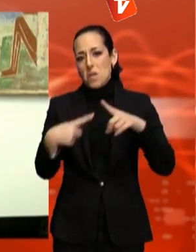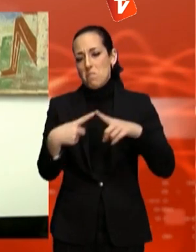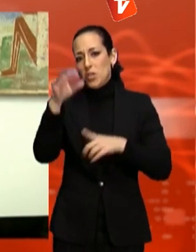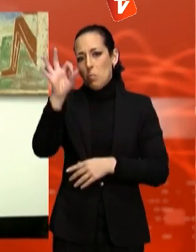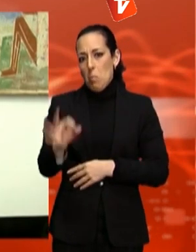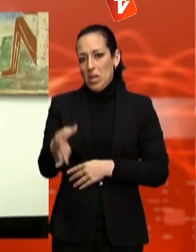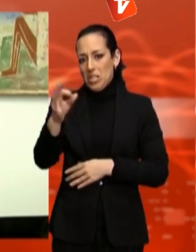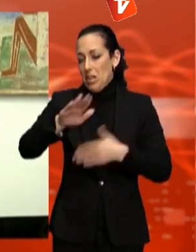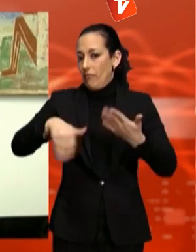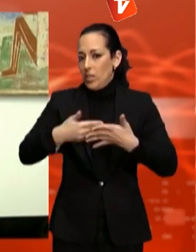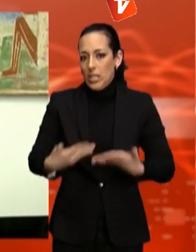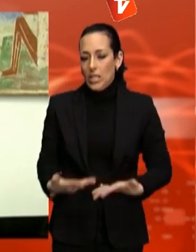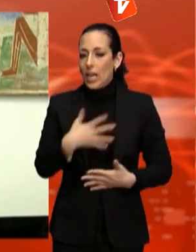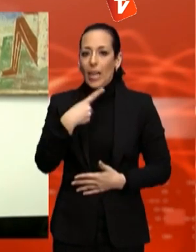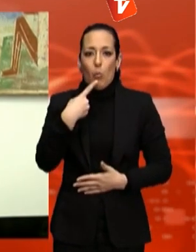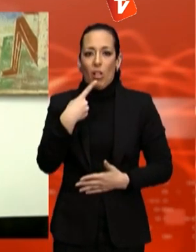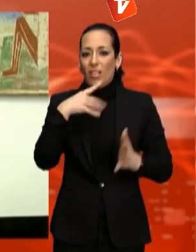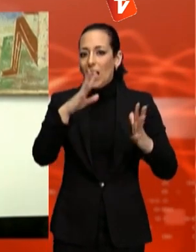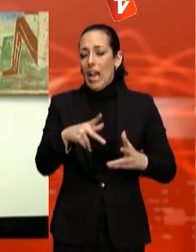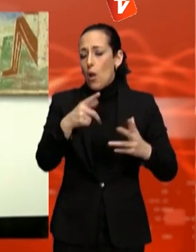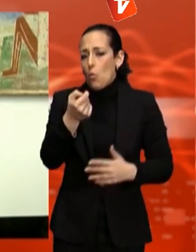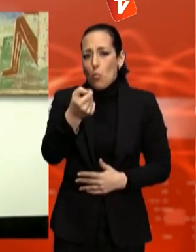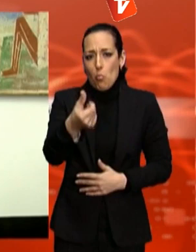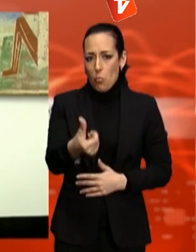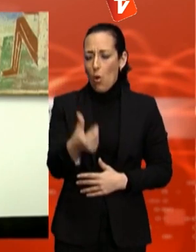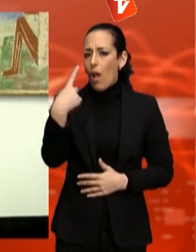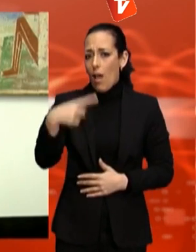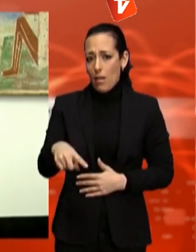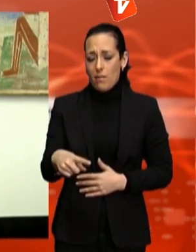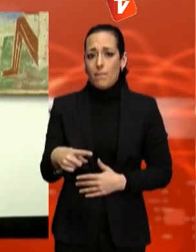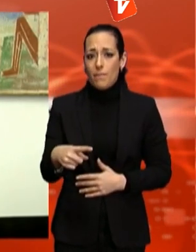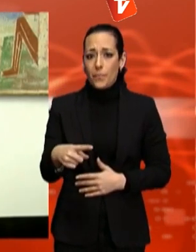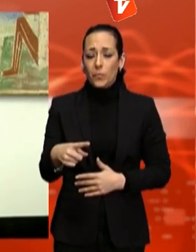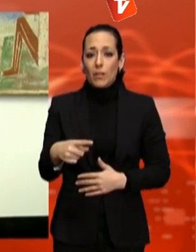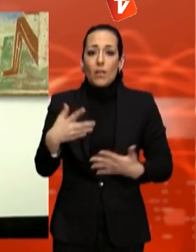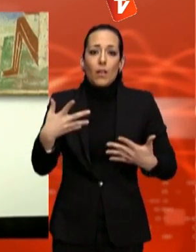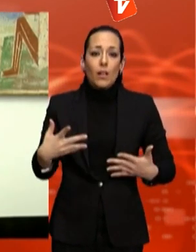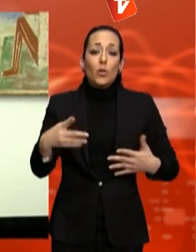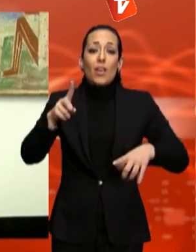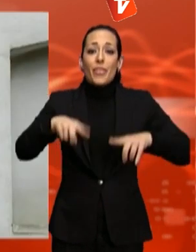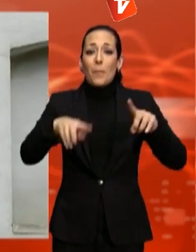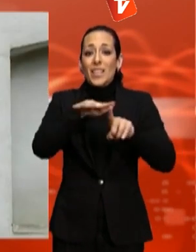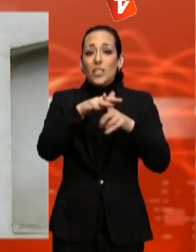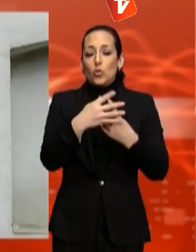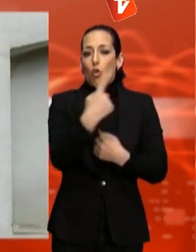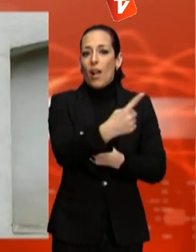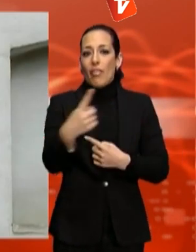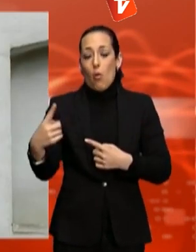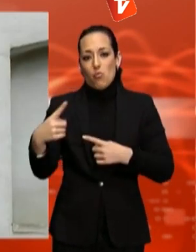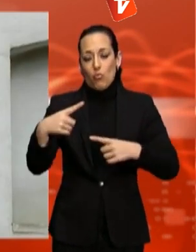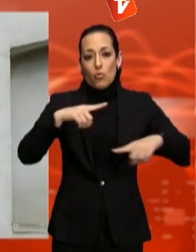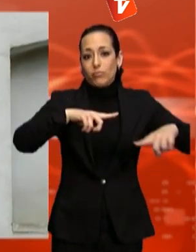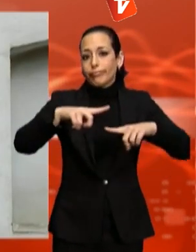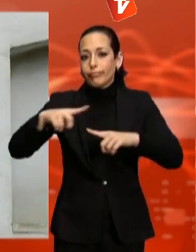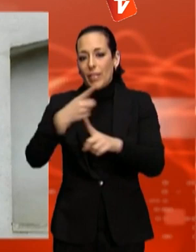anys. Per tant, és un número molt restringit i que d'alguna manera es gestiona en funció de cada cas. Els enterraments socials